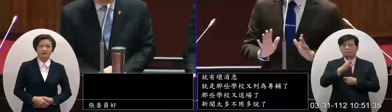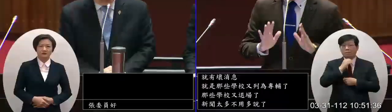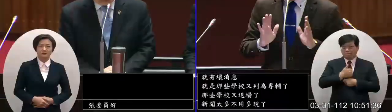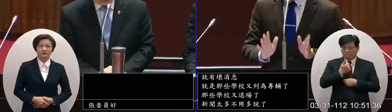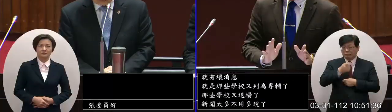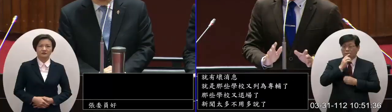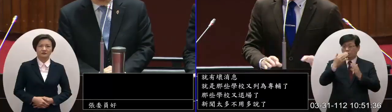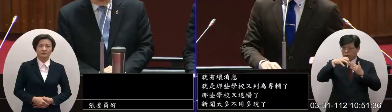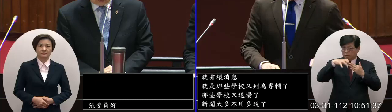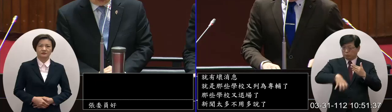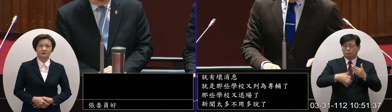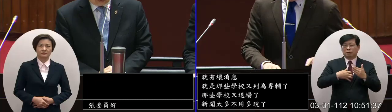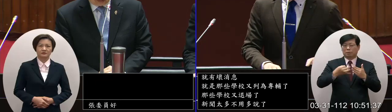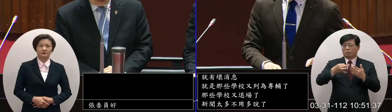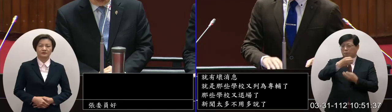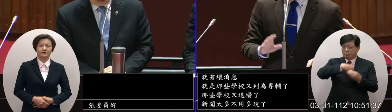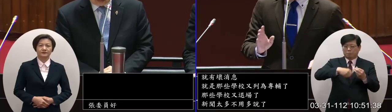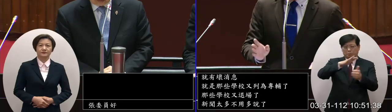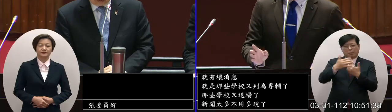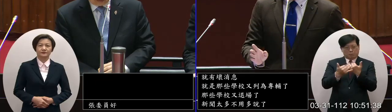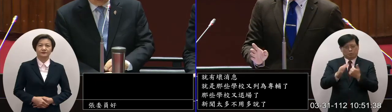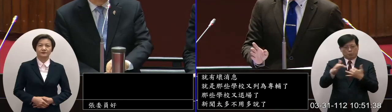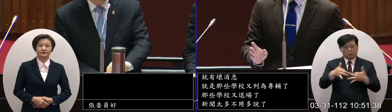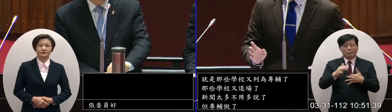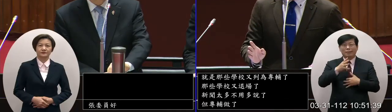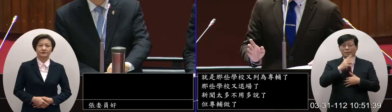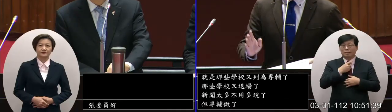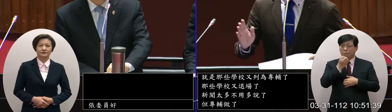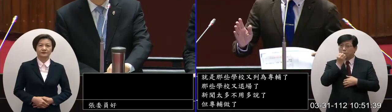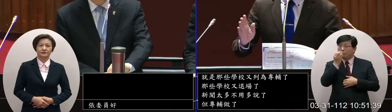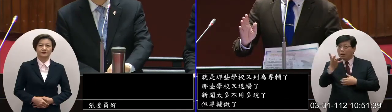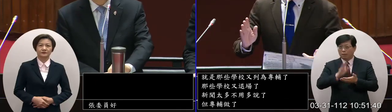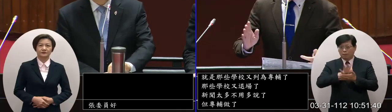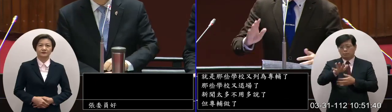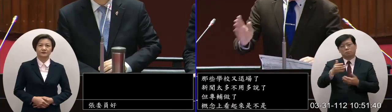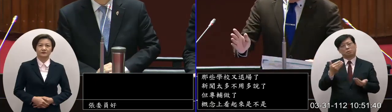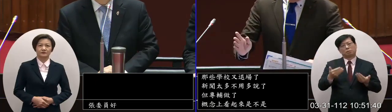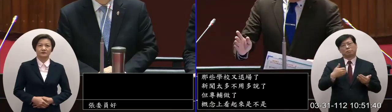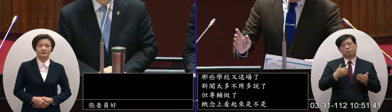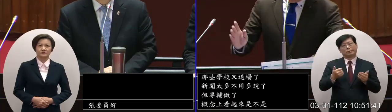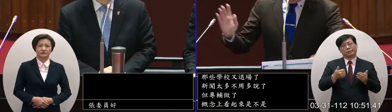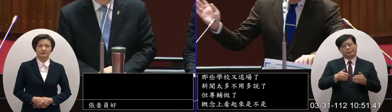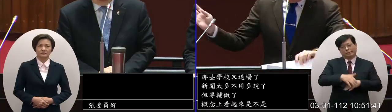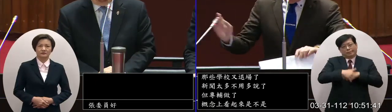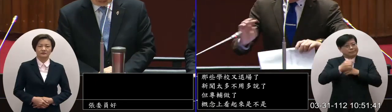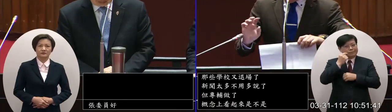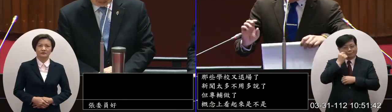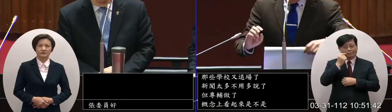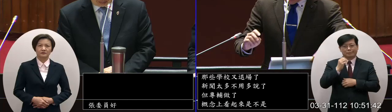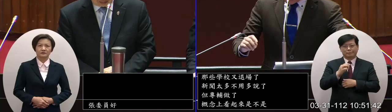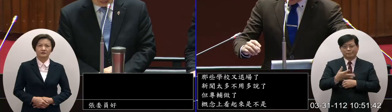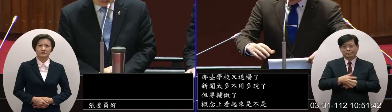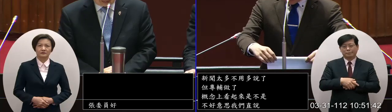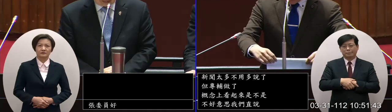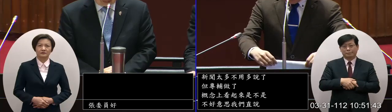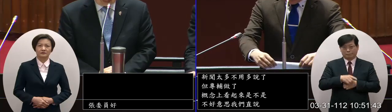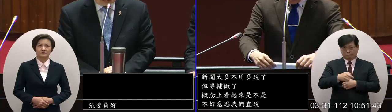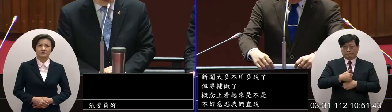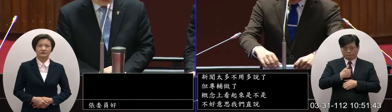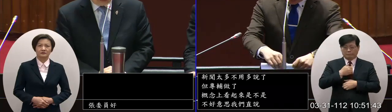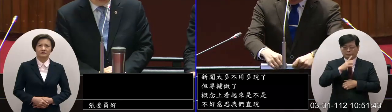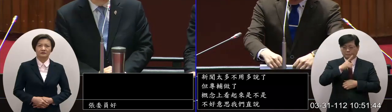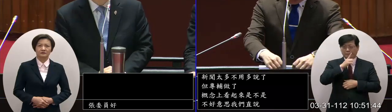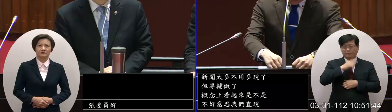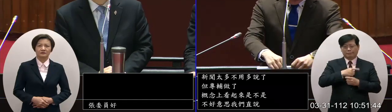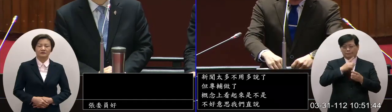生都有問題我們承認那但是一講出去之後可能大概就更沒救了為什麼呢因為這個真的是